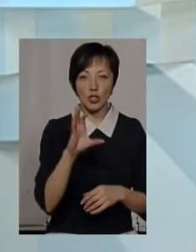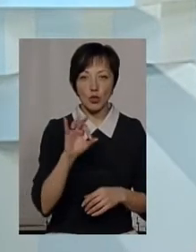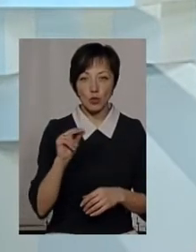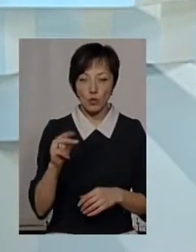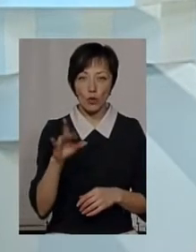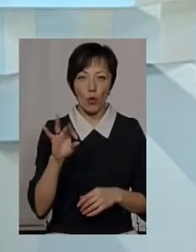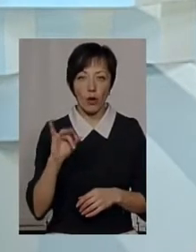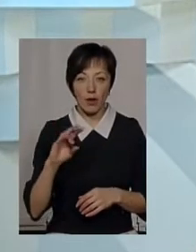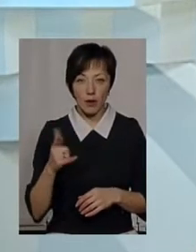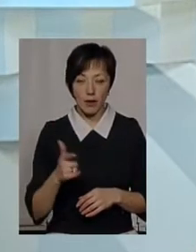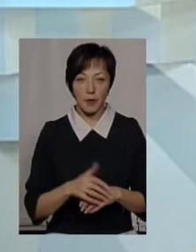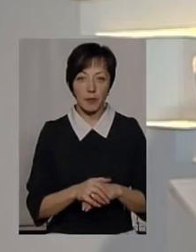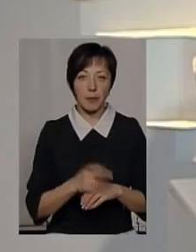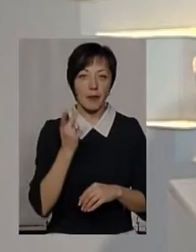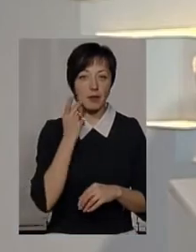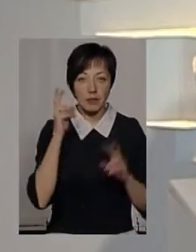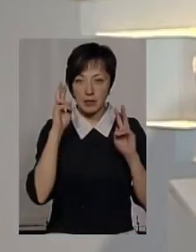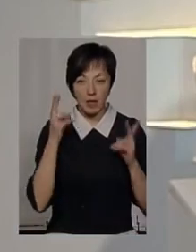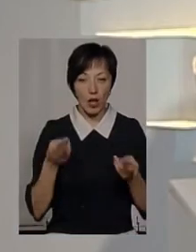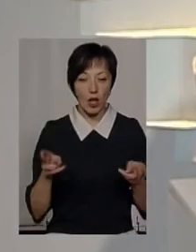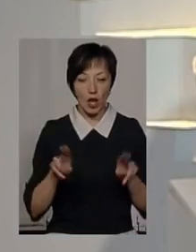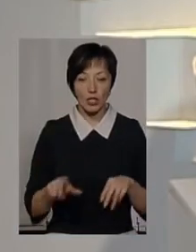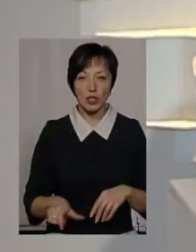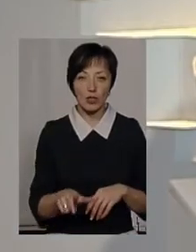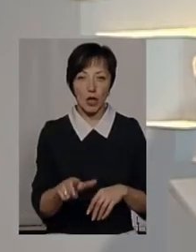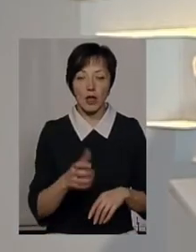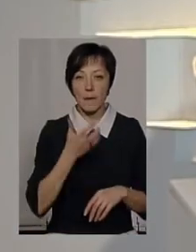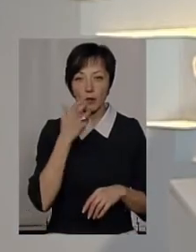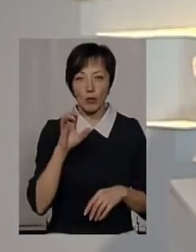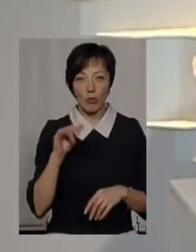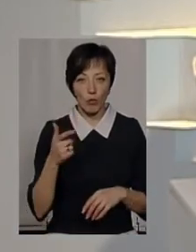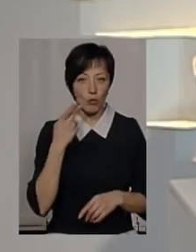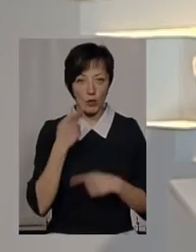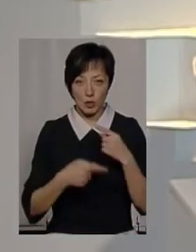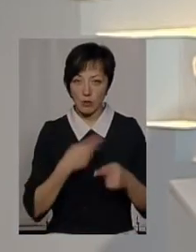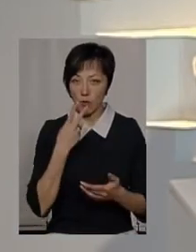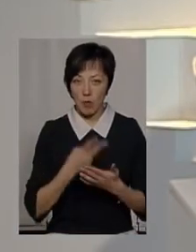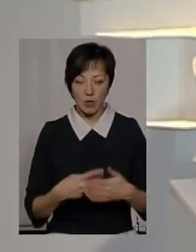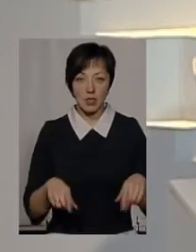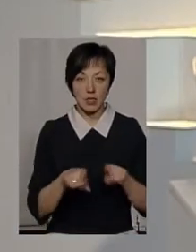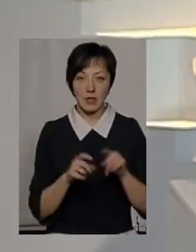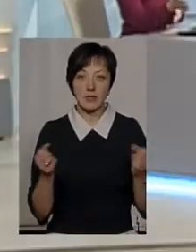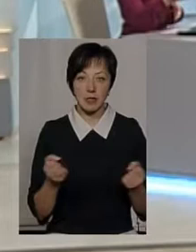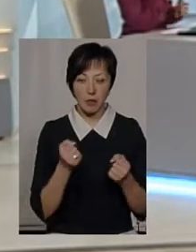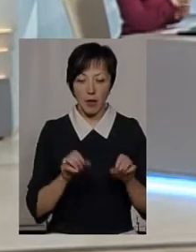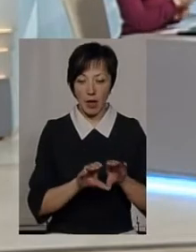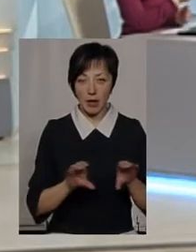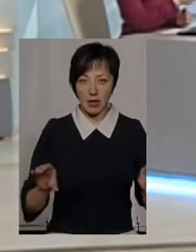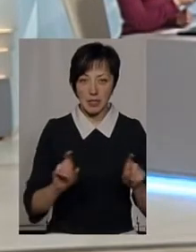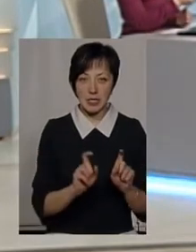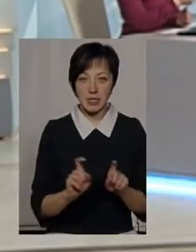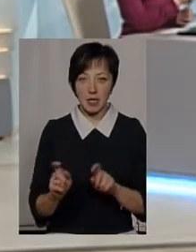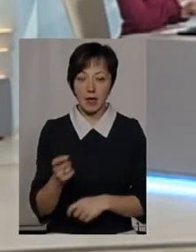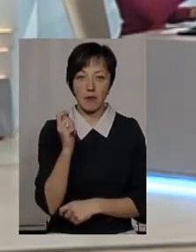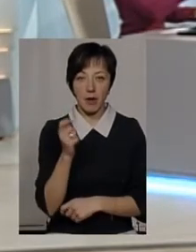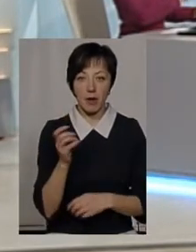Горень. Ми постійно, не знаю за решту річок, а от на Південному Бузі ми постійно бачимо так, що взимку, коли крига, там сидять